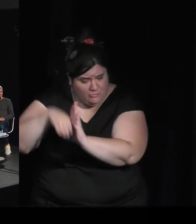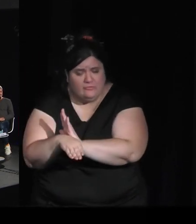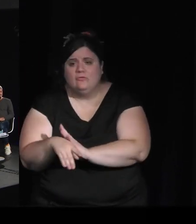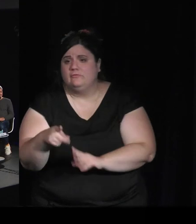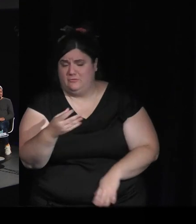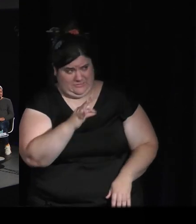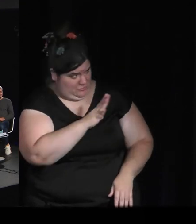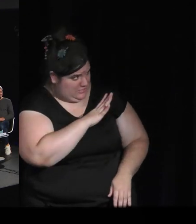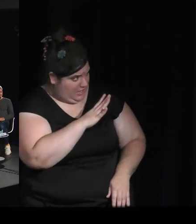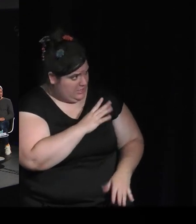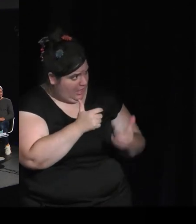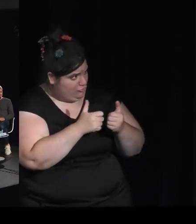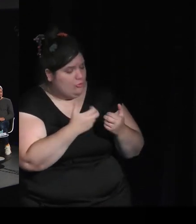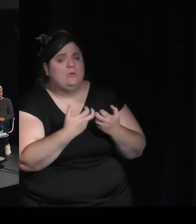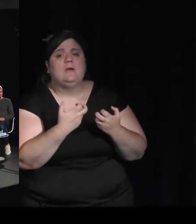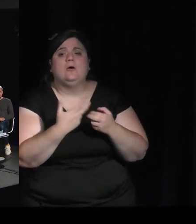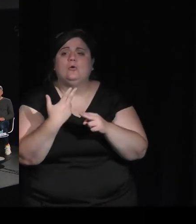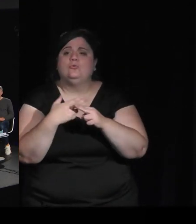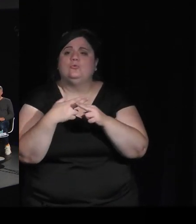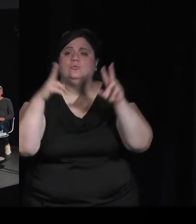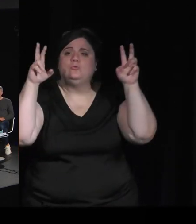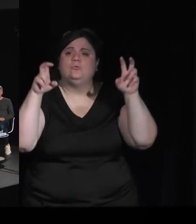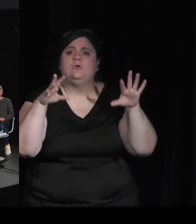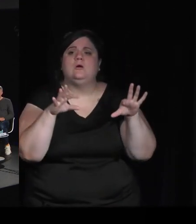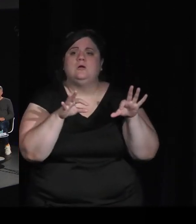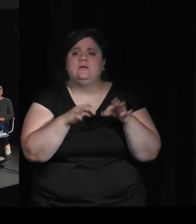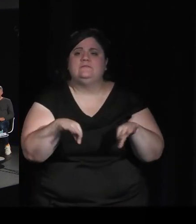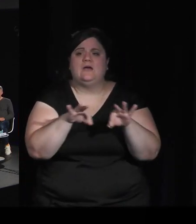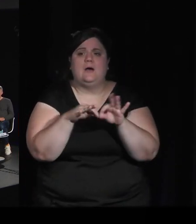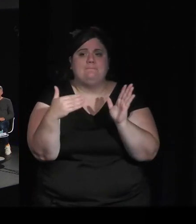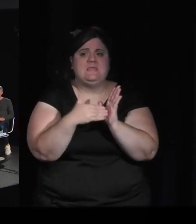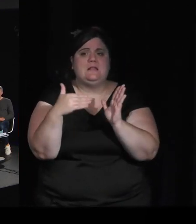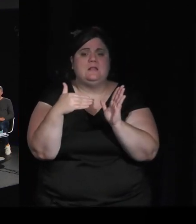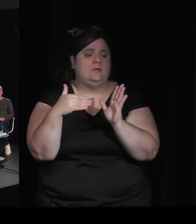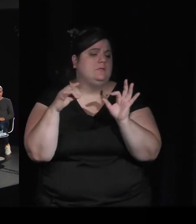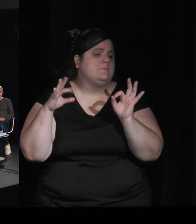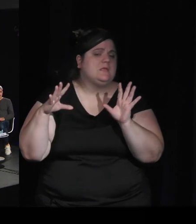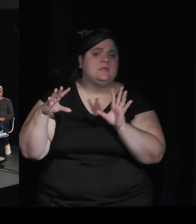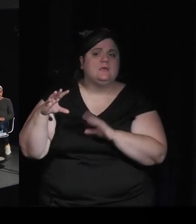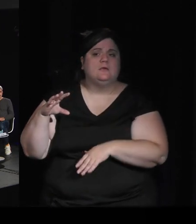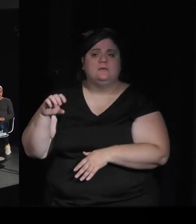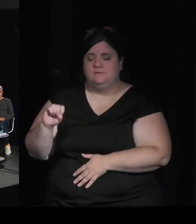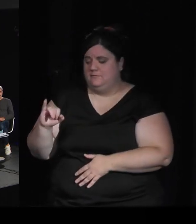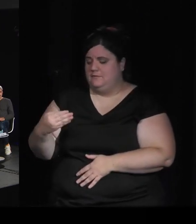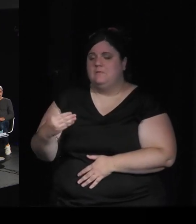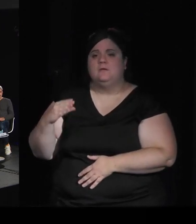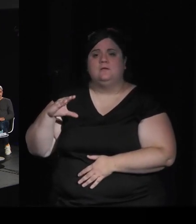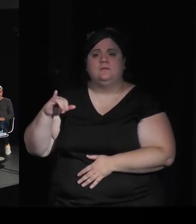le jeu Terranil par l'équipe derrière Broforce qui est un SimCity dans lequel, au lieu de construire une ville, fait, on